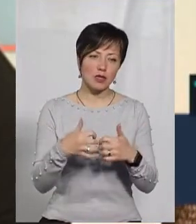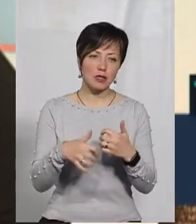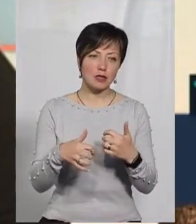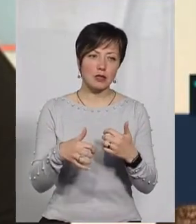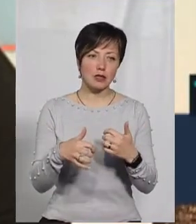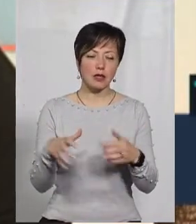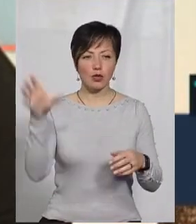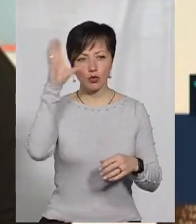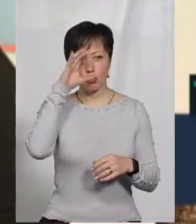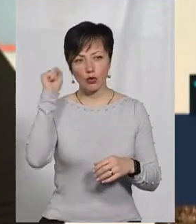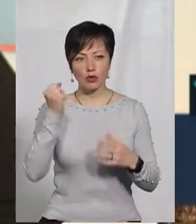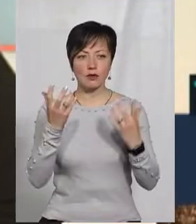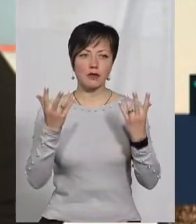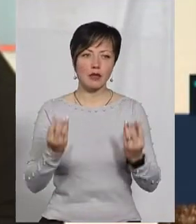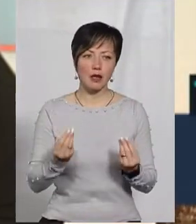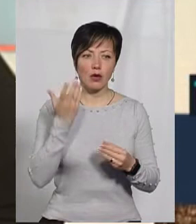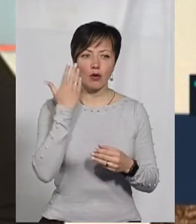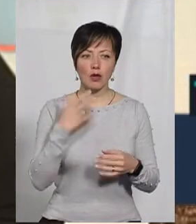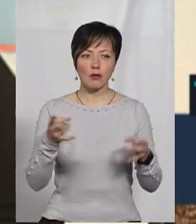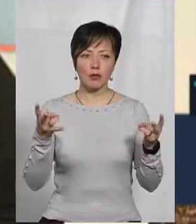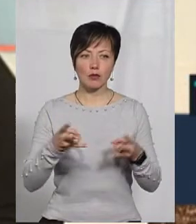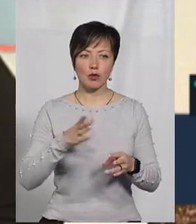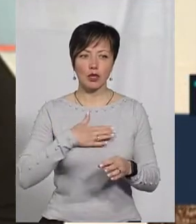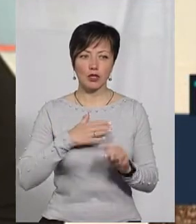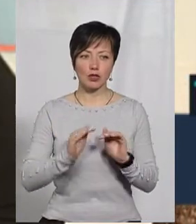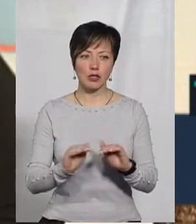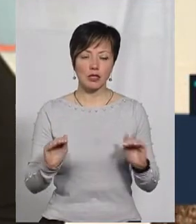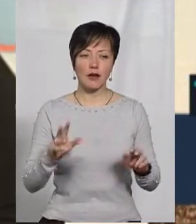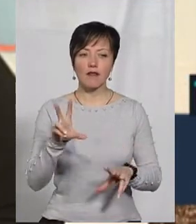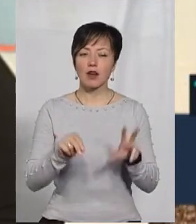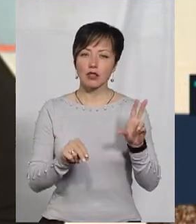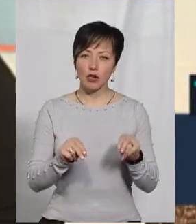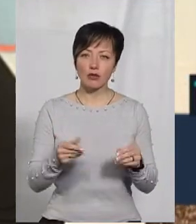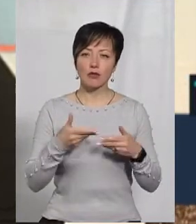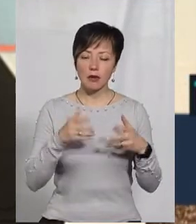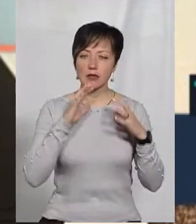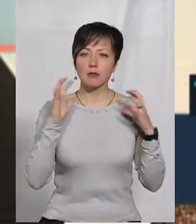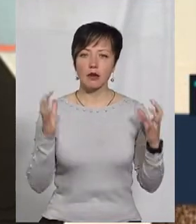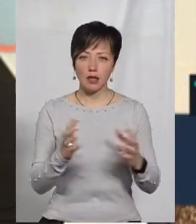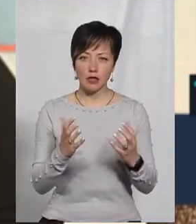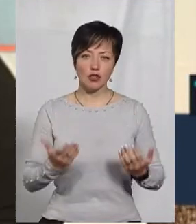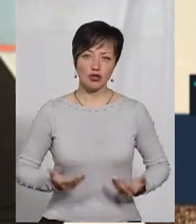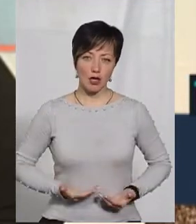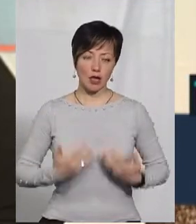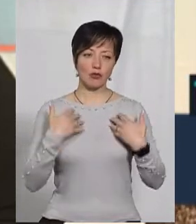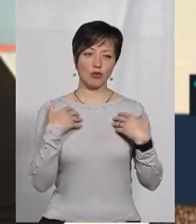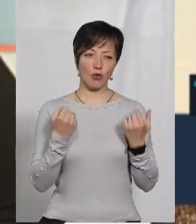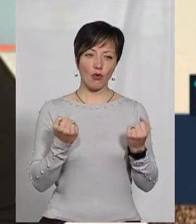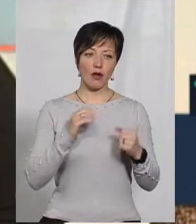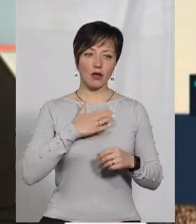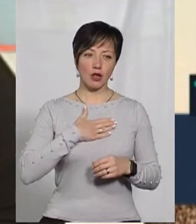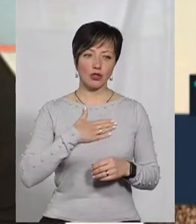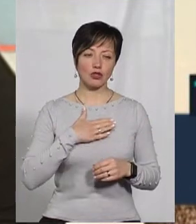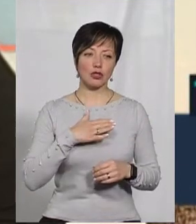ночі, в день, коли потребують наші діти. І я вважаю, що ми зберегли життя і здоров'я